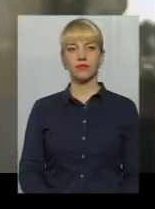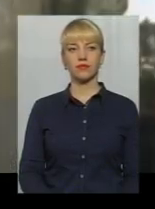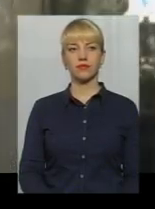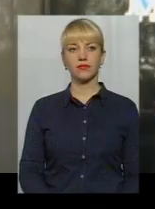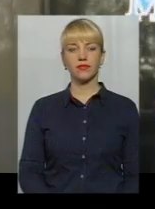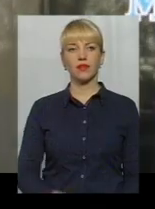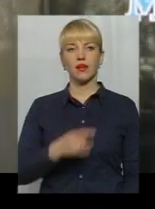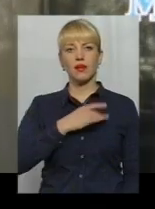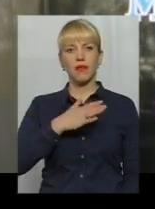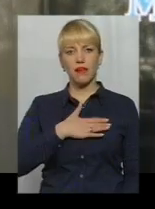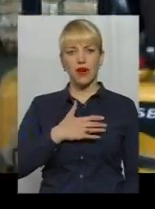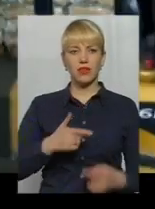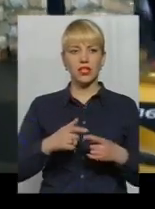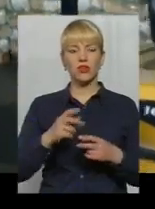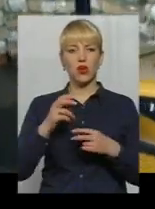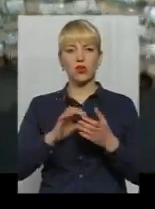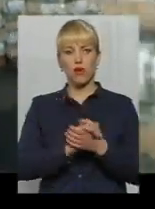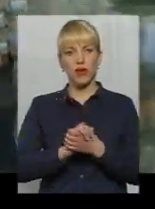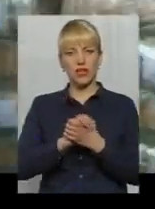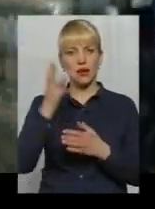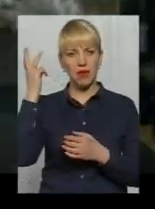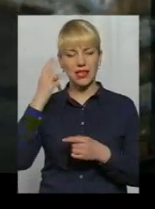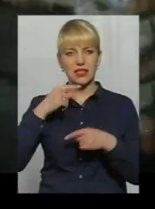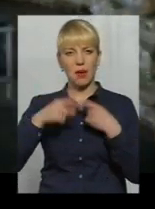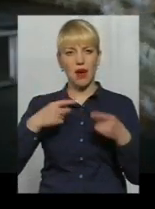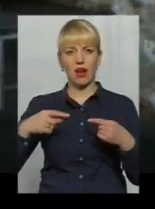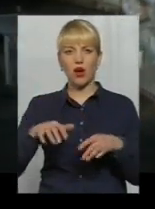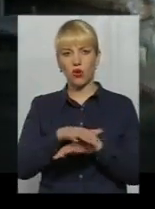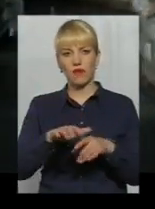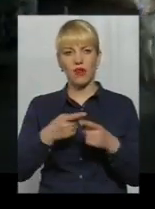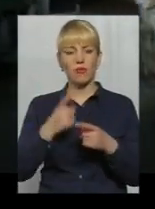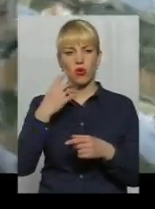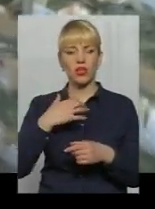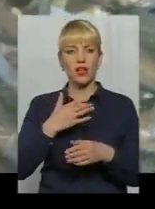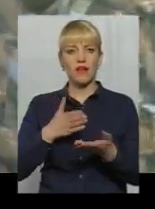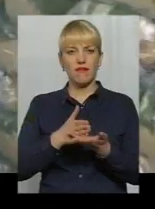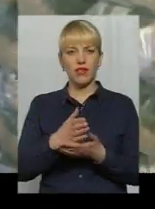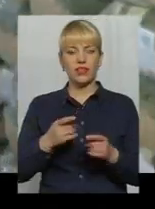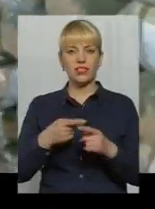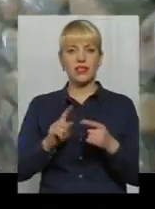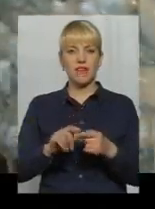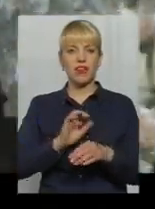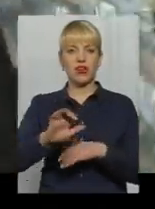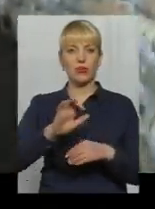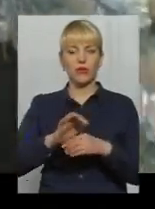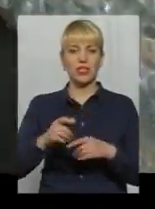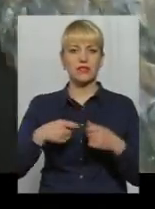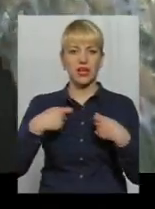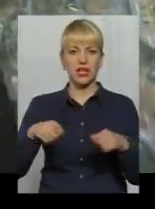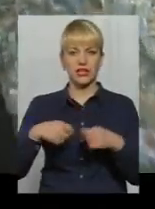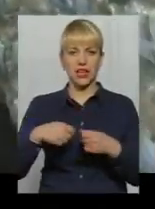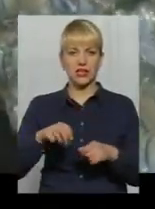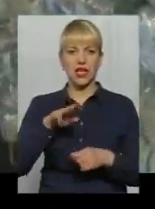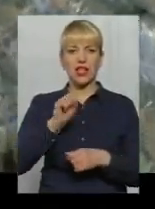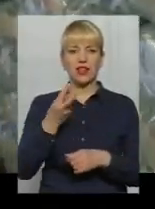Приватне акціонерне товариство «Хмельницька макаронна фабрика». Основні види діяльності, виробництва і реалізація макаронних виробів під торговою